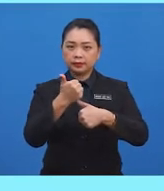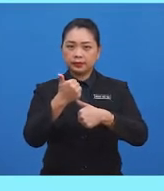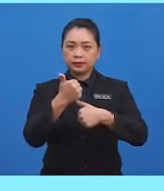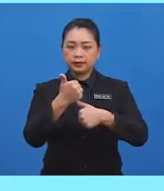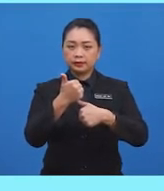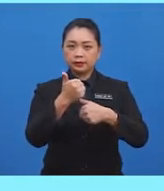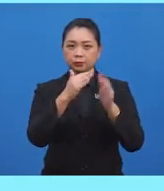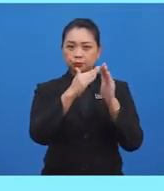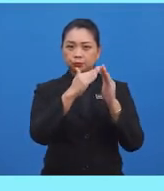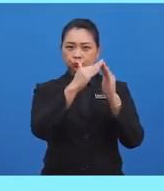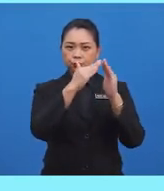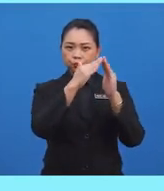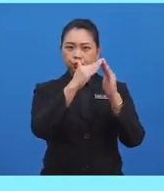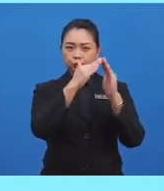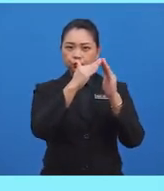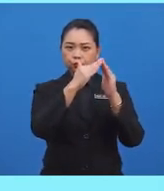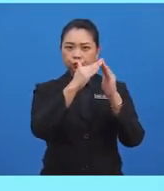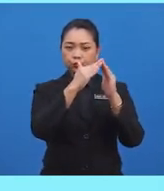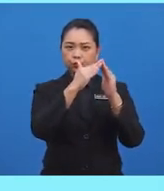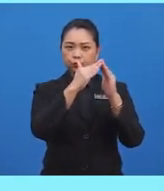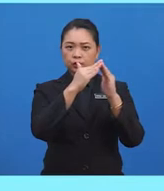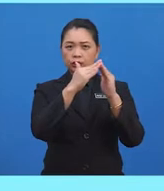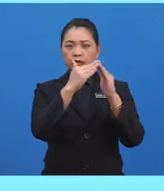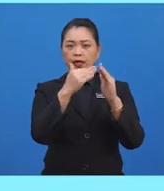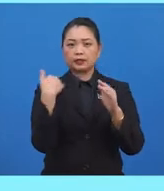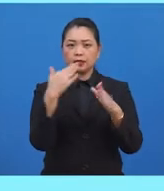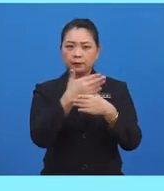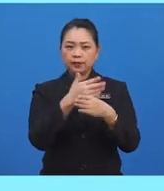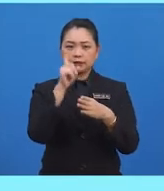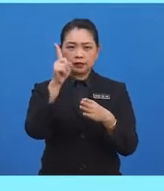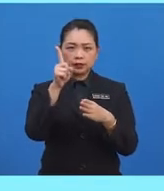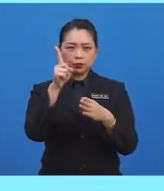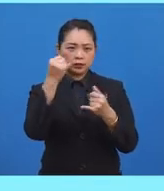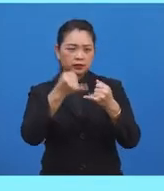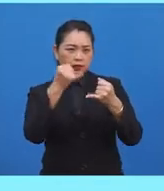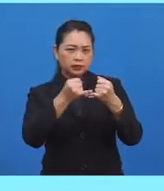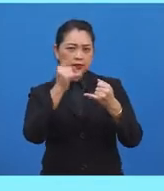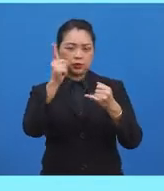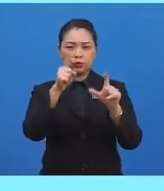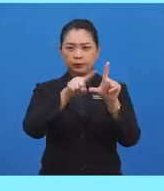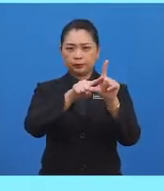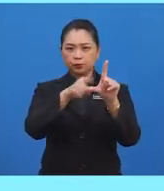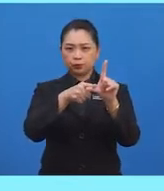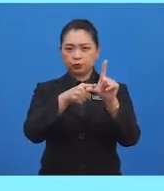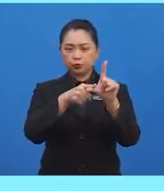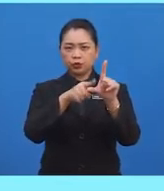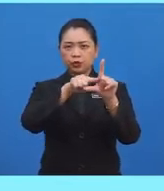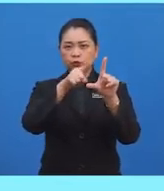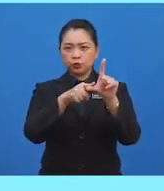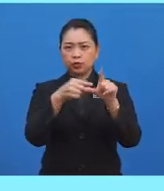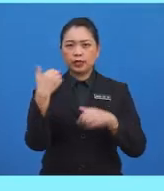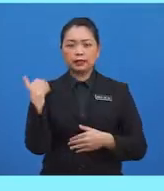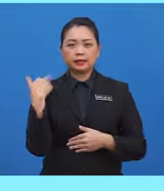bucu adalah bahagian hujung sesuatu yang bersudut. Sudut pula